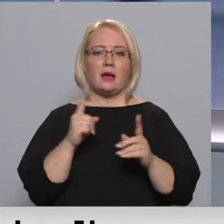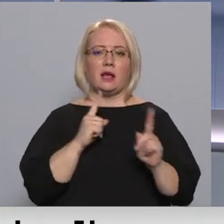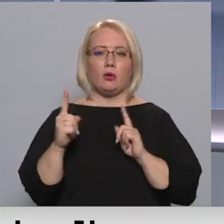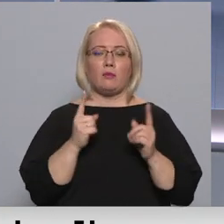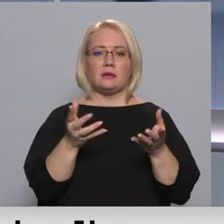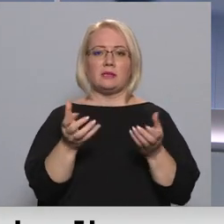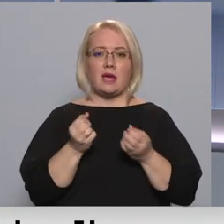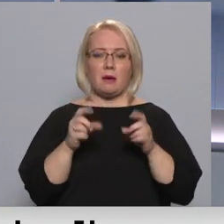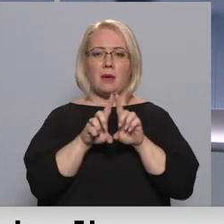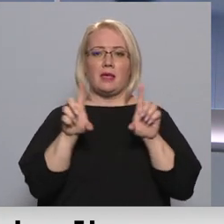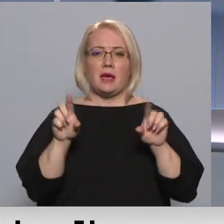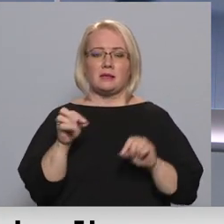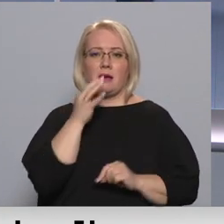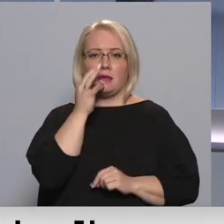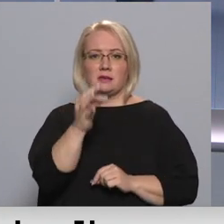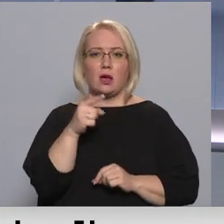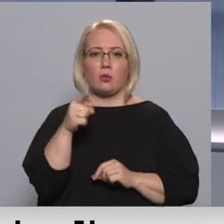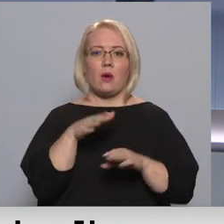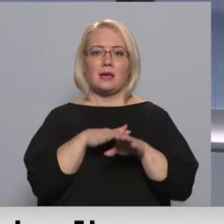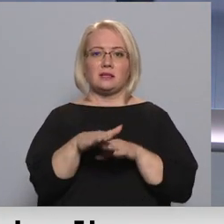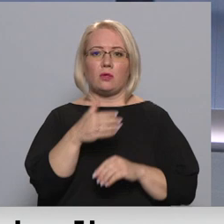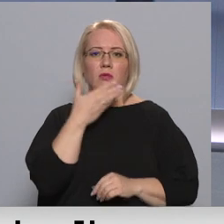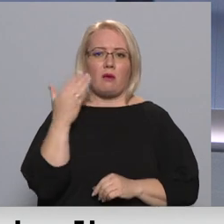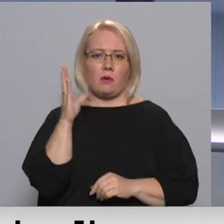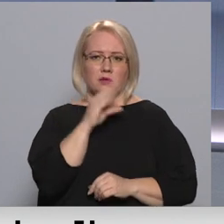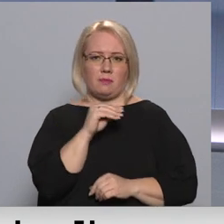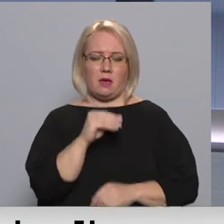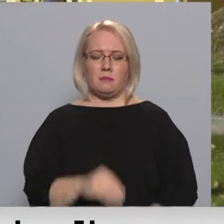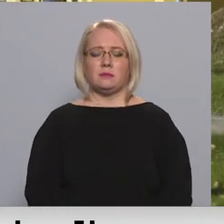saņēms, taču iestādē apgalvo, ka to īstenot nav iespējams.